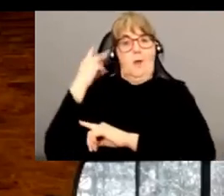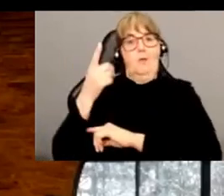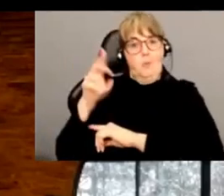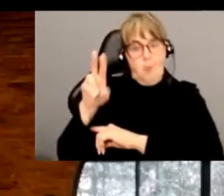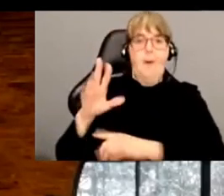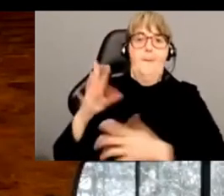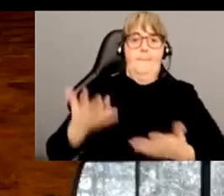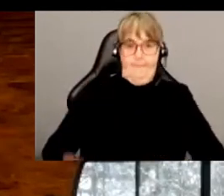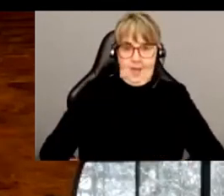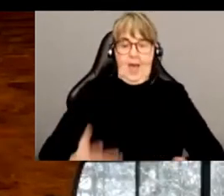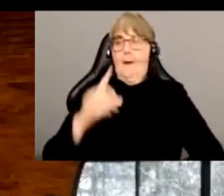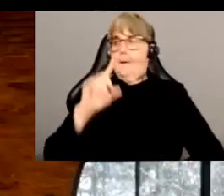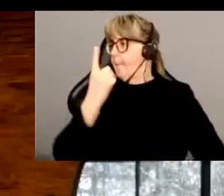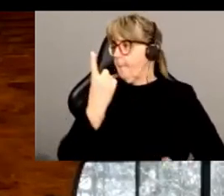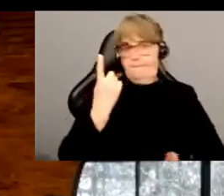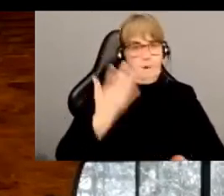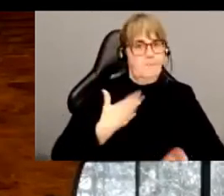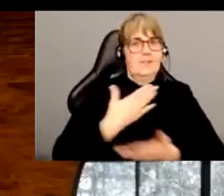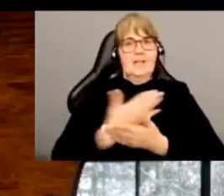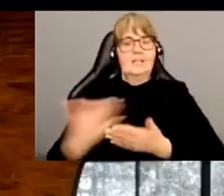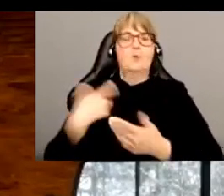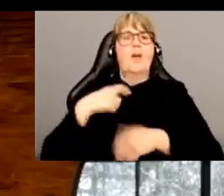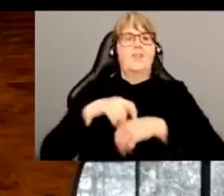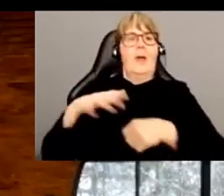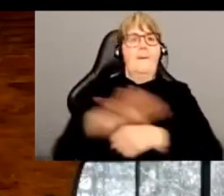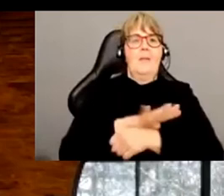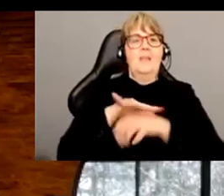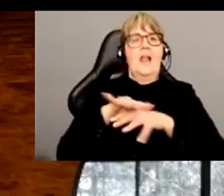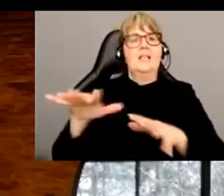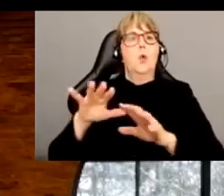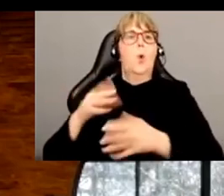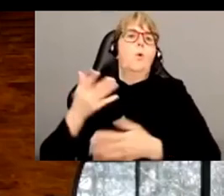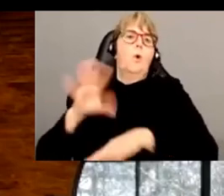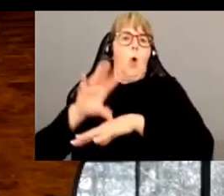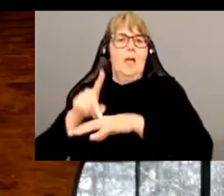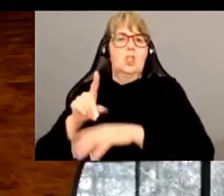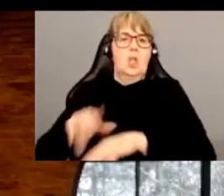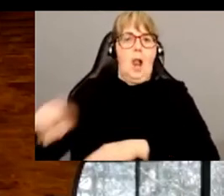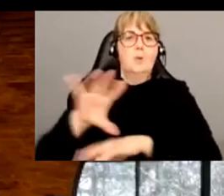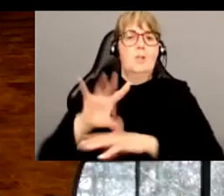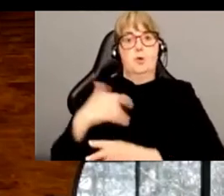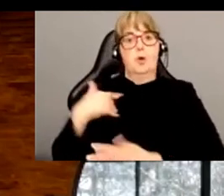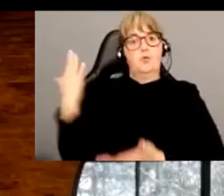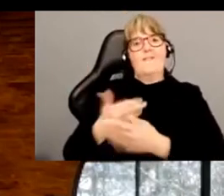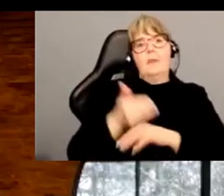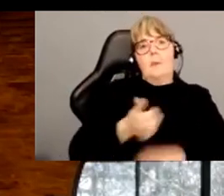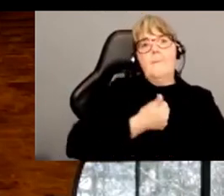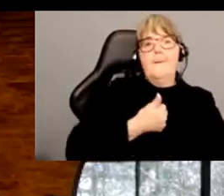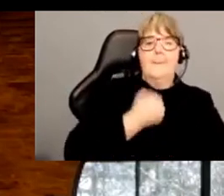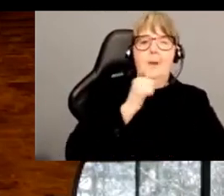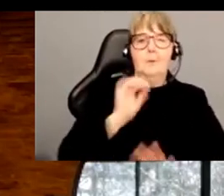cette session pour la première fois, je suis à temps plein dans le réseau collégial au Québec et c'est aussi pour ça que j'étais un petit peu en retard tout à l'heure.